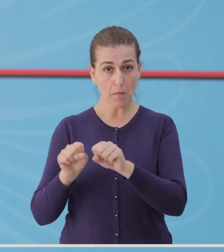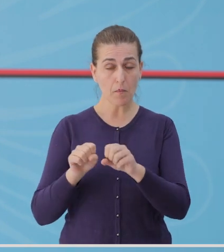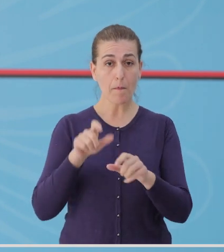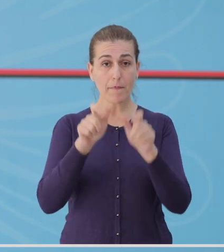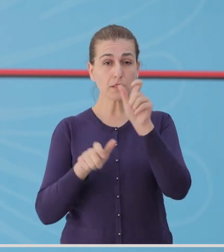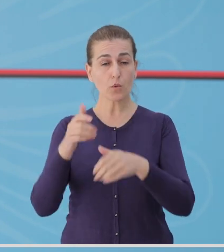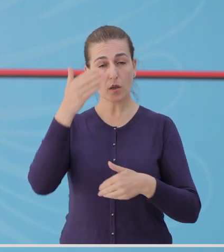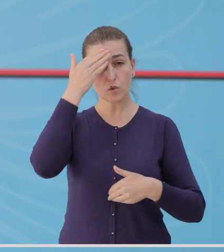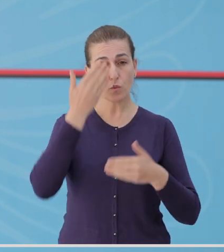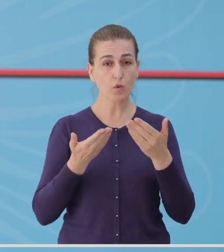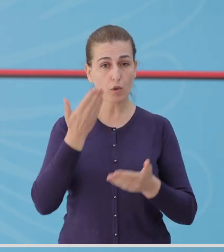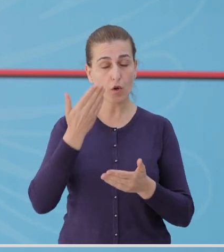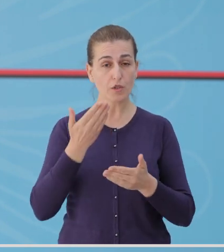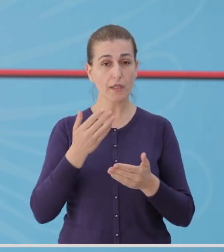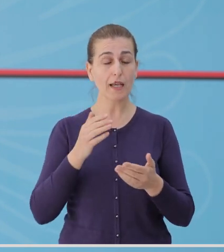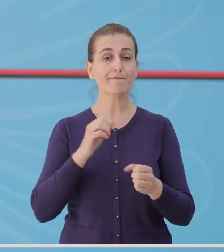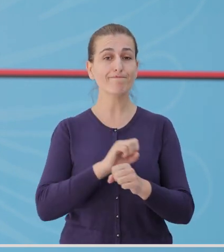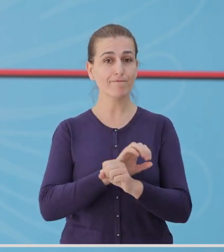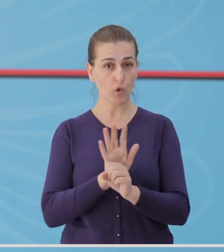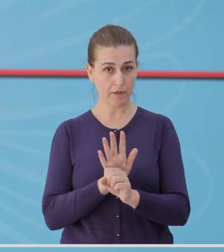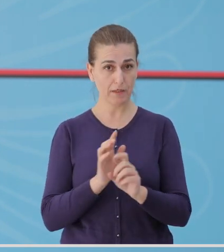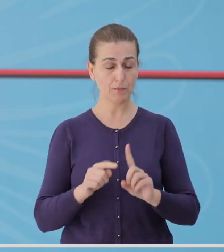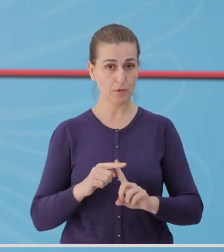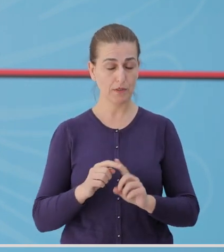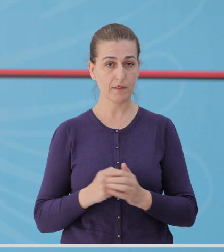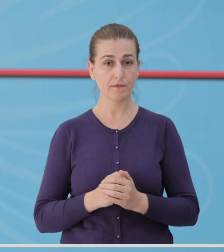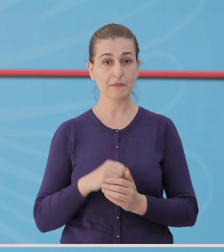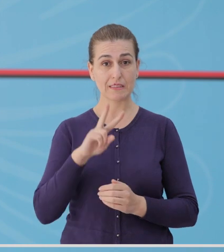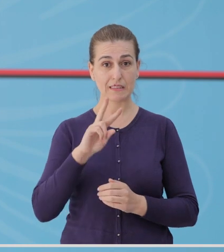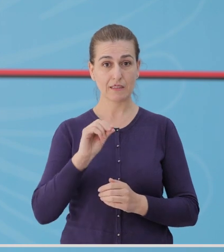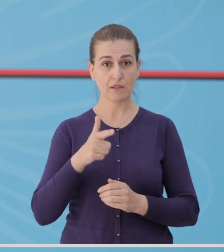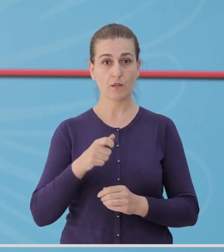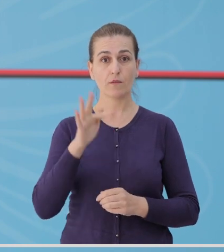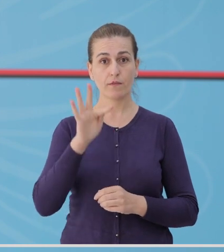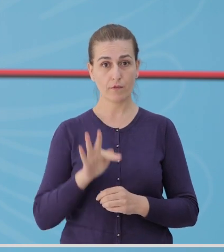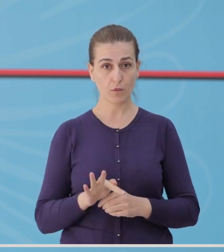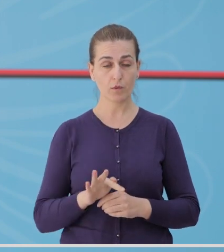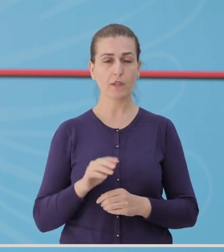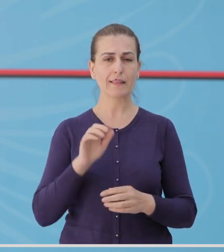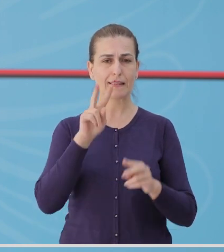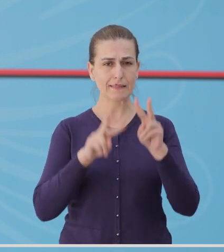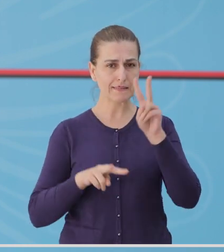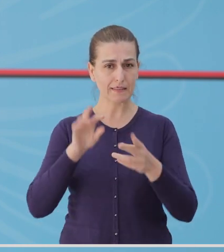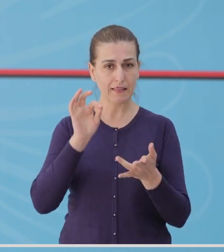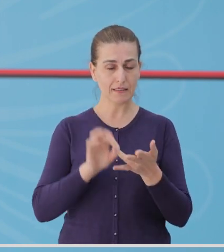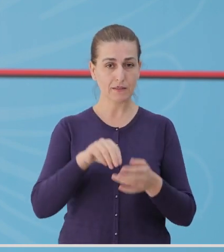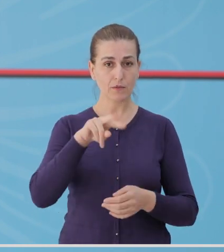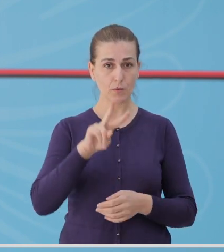gjurmimin e kontakteve të rasteve të konfirmuara pozitiv. Në 24 orët e fundit, janë testuar